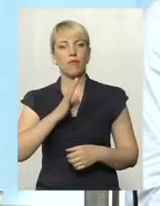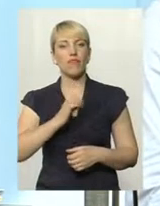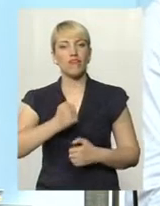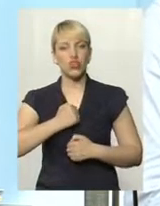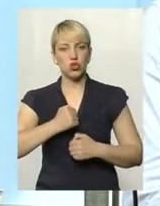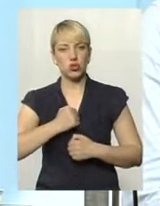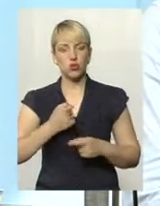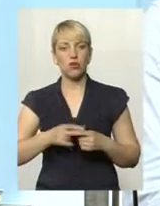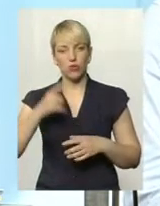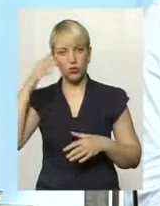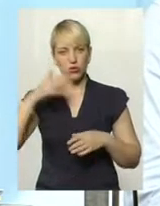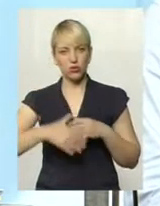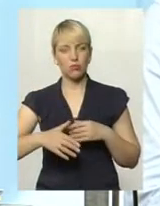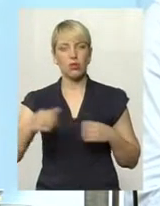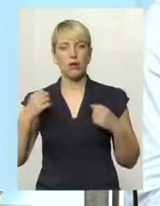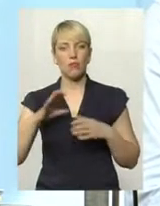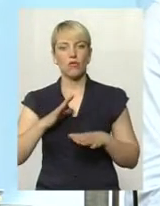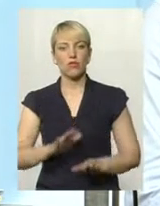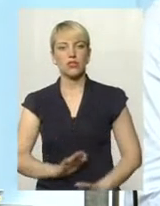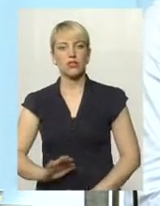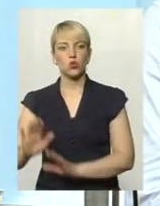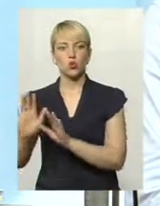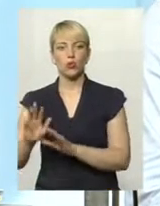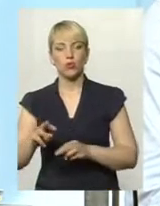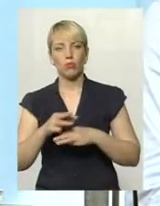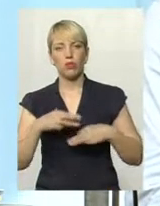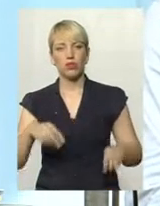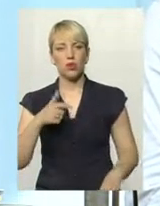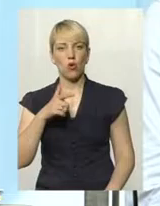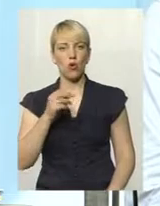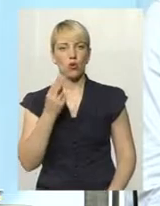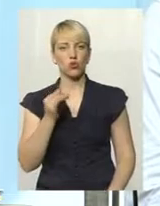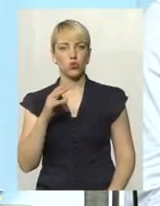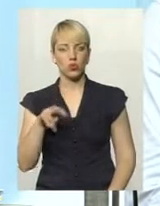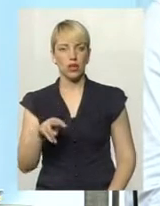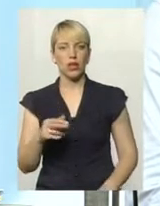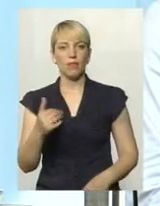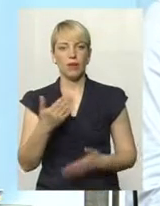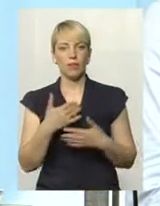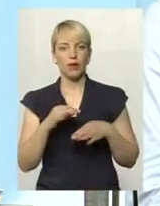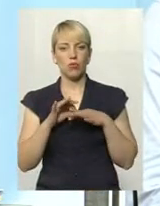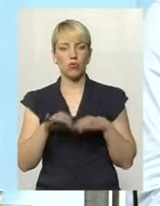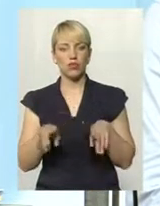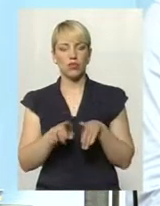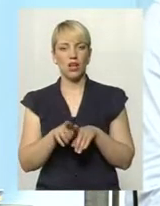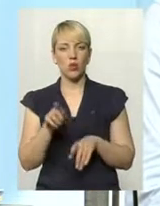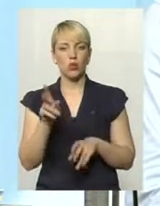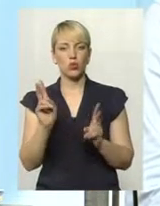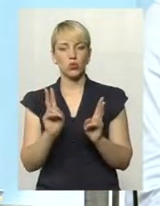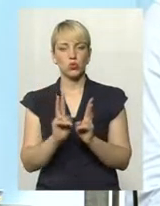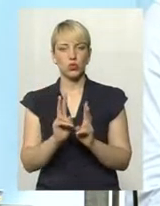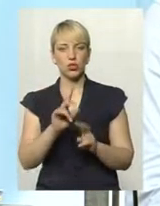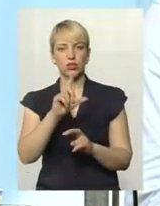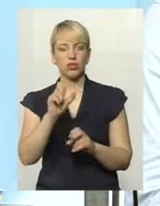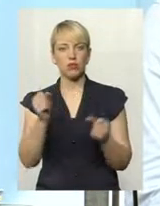спорту. Був нас заступник міністра ГОЦУ. Ми провели таку зустріч з спортивною громадськістю,